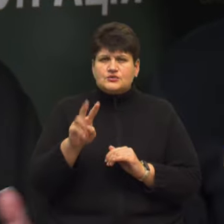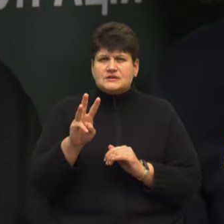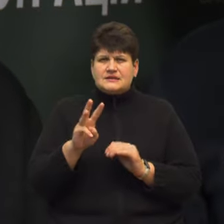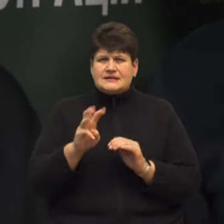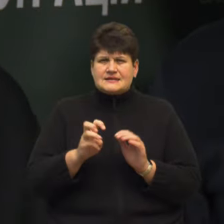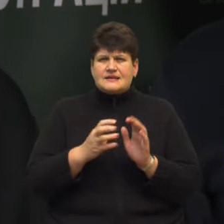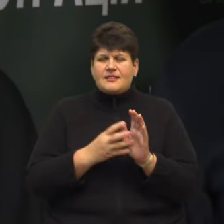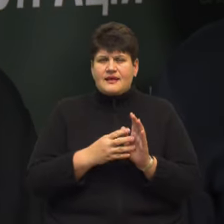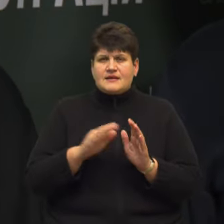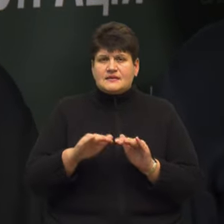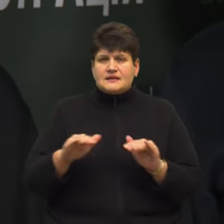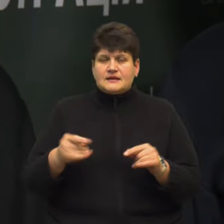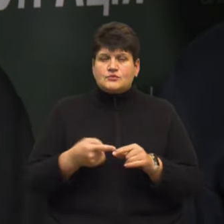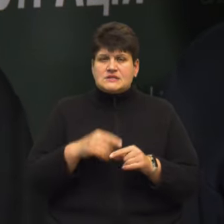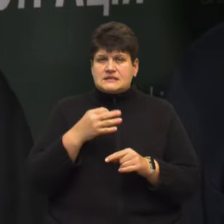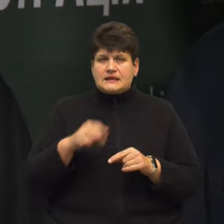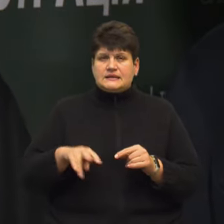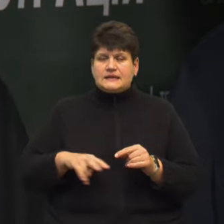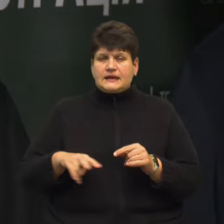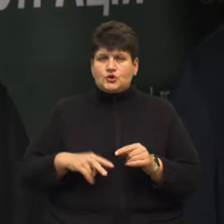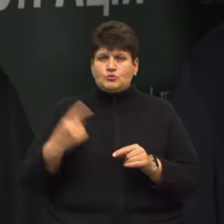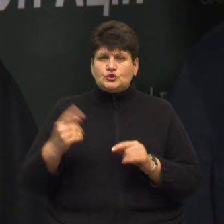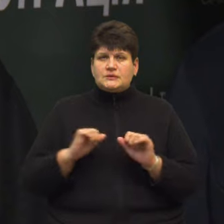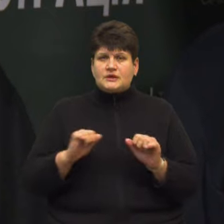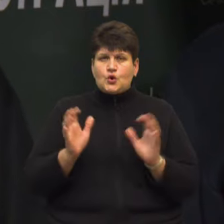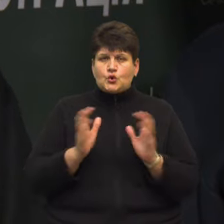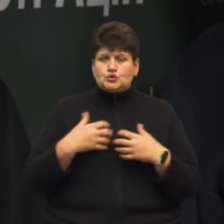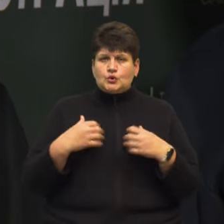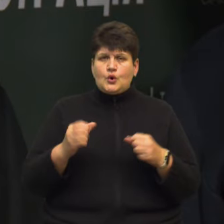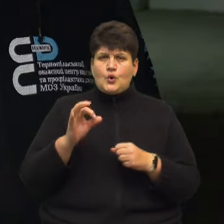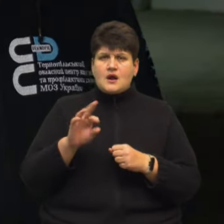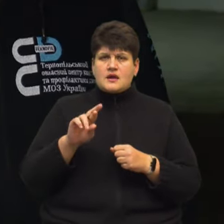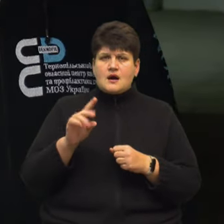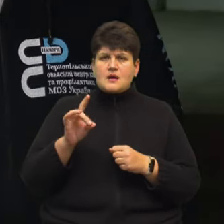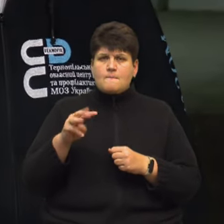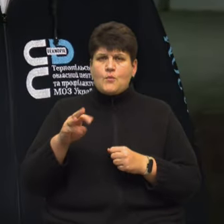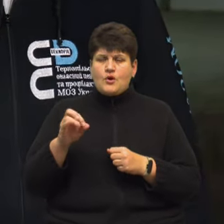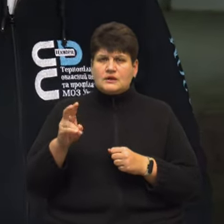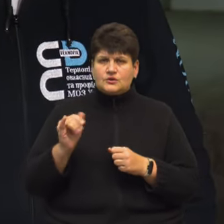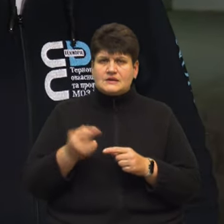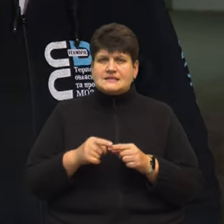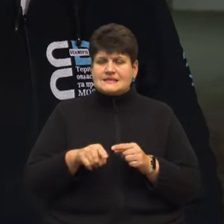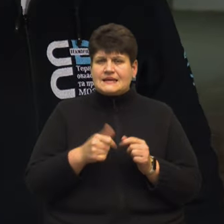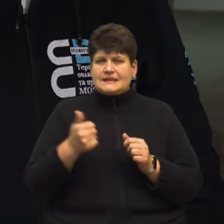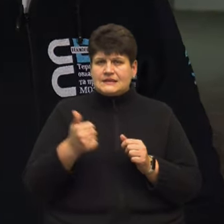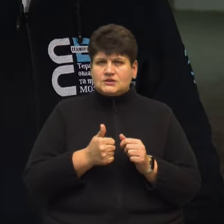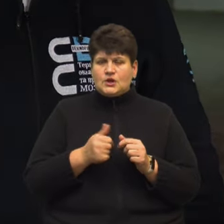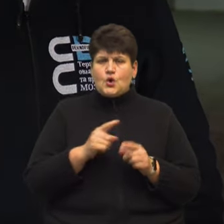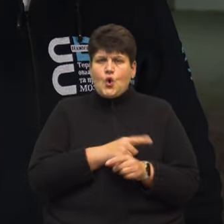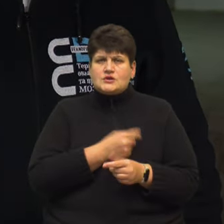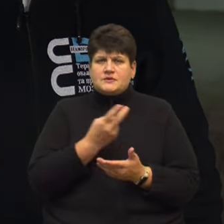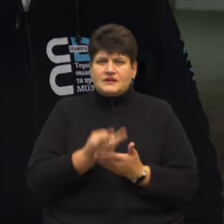Про це під час брифінгу повідомила директорка обласного департаменту охорони здоров'я Ольга Ярмоленко. За її словами, за цей тиждень госпіталізували 88